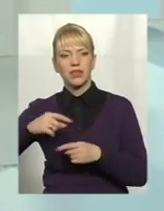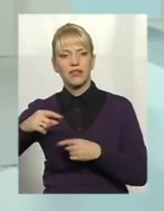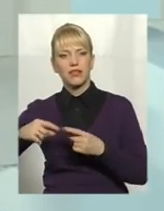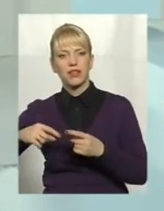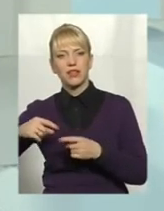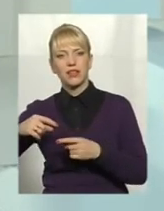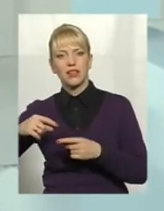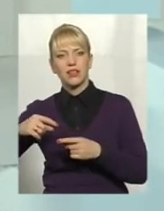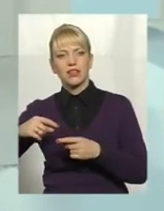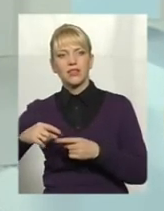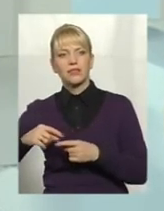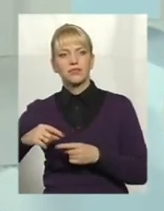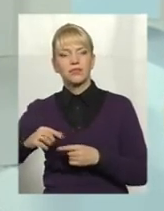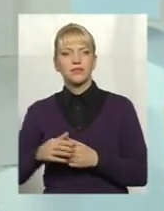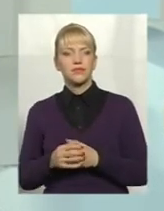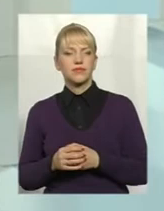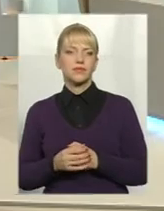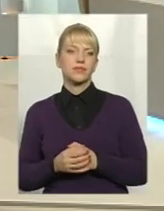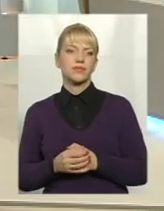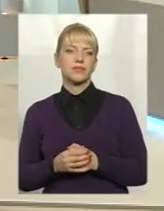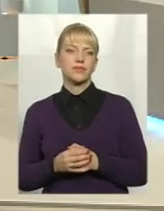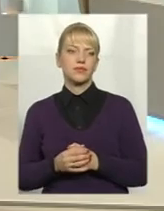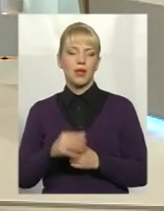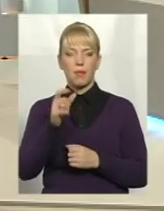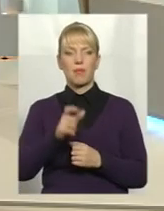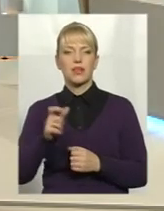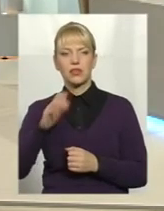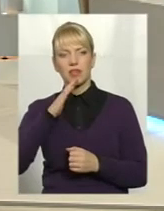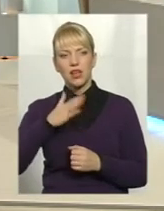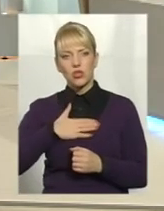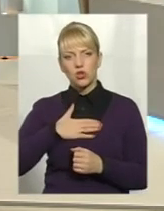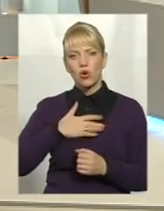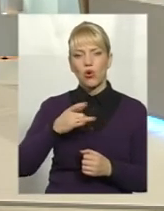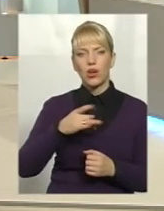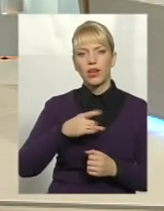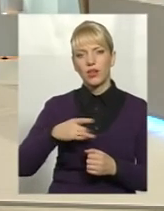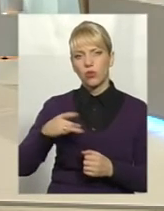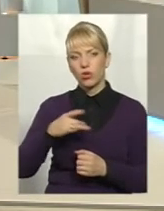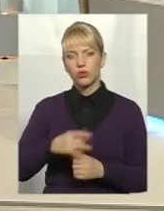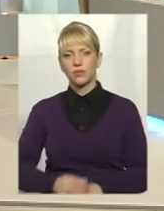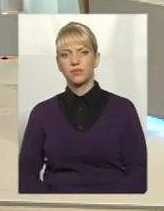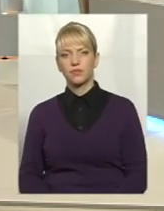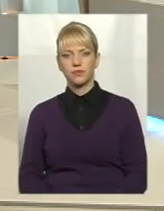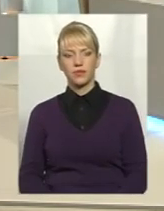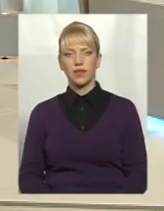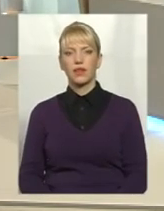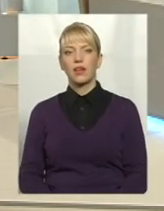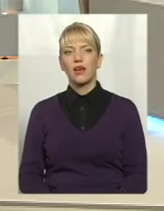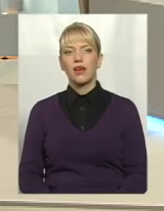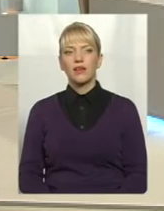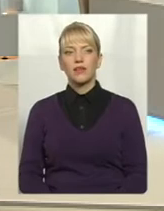підприємлених, будемо казати, мешканців нашого регіону. І в цьому плані